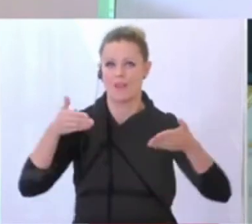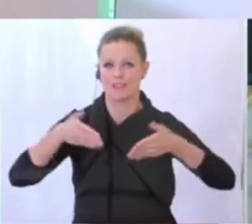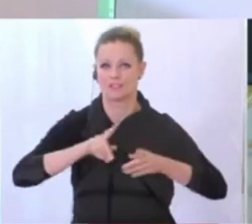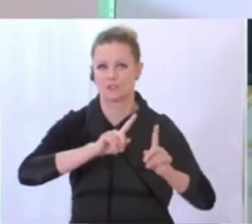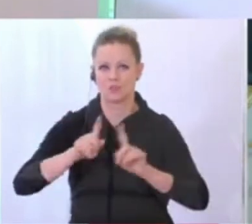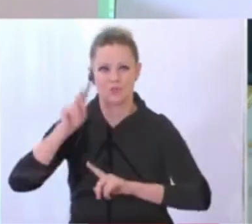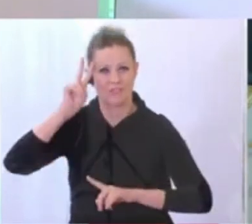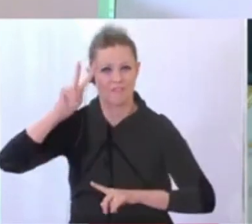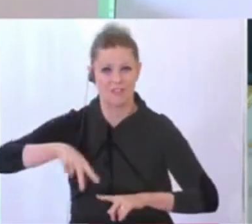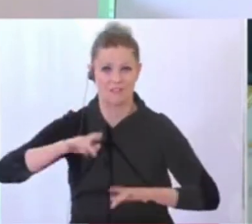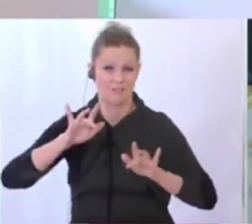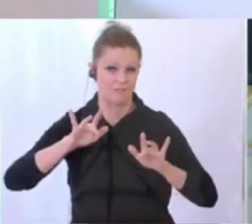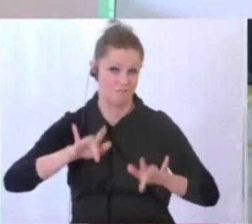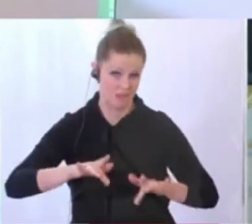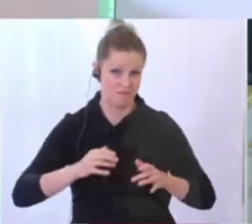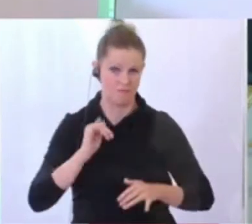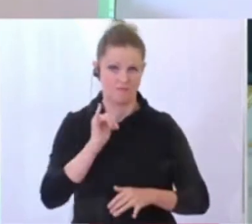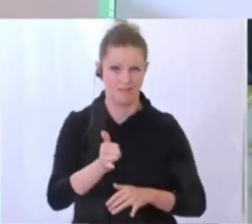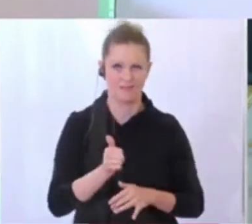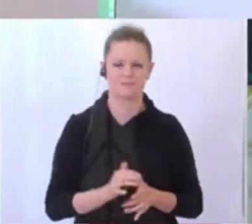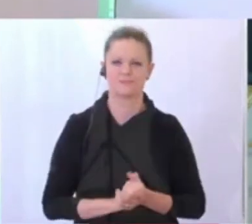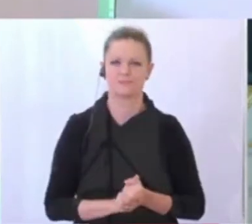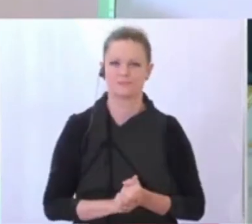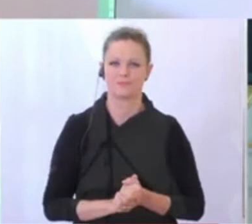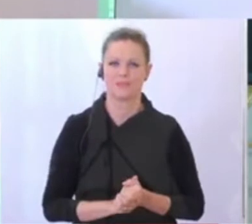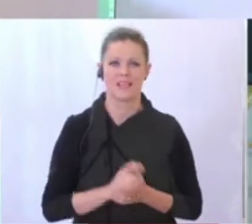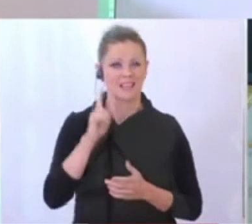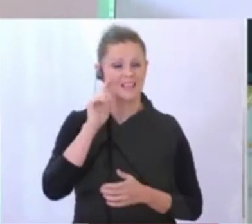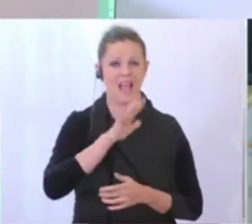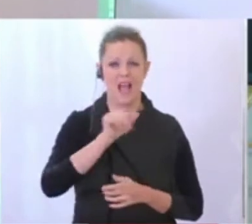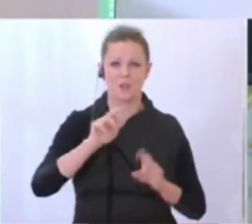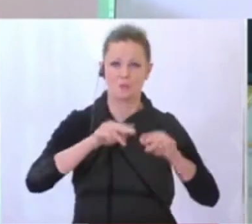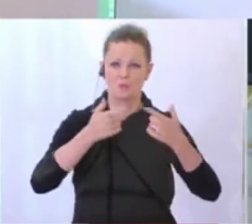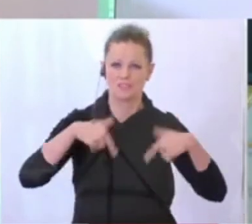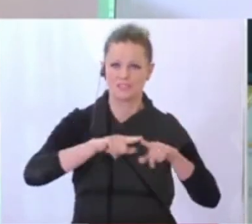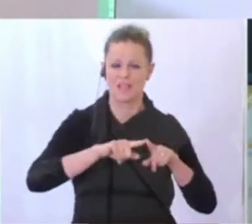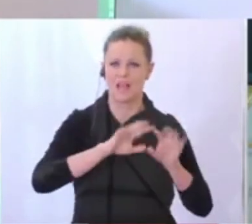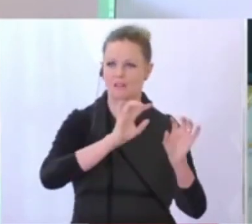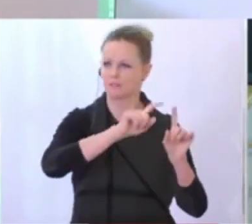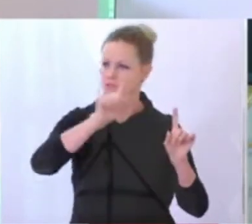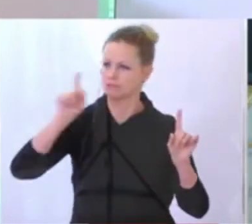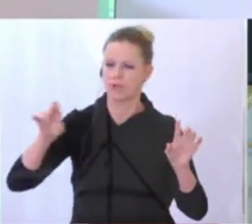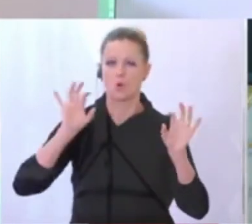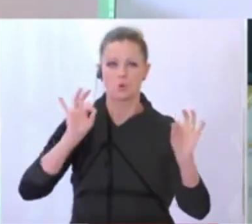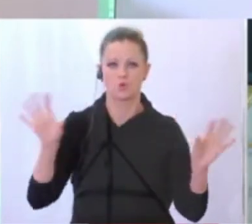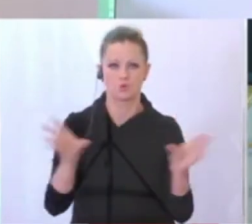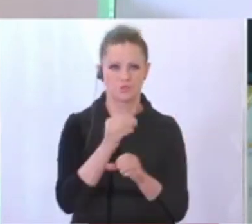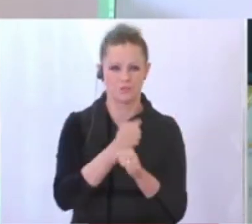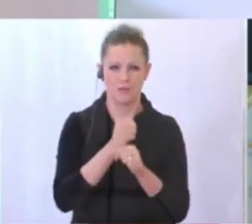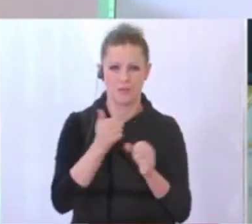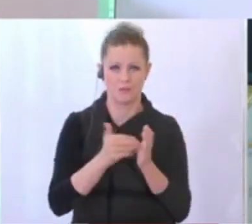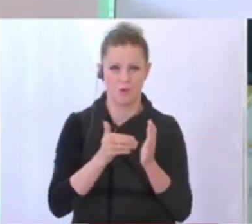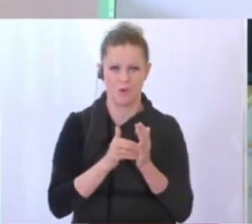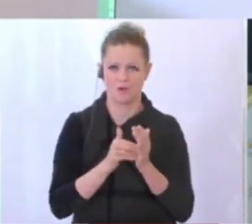Und ich suche vor allem die gute Zusammenarbeit mit allen Bundesländern. Ich denke, Österreich ist zu klein, im Unterschied zu manchen